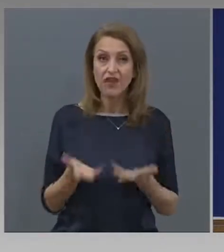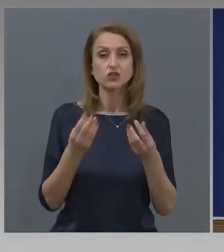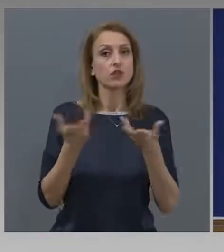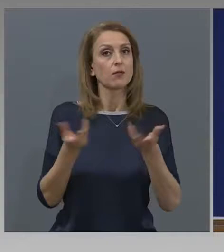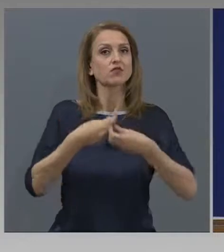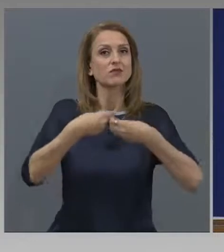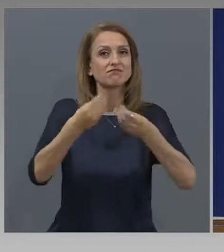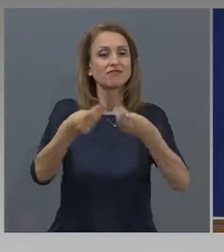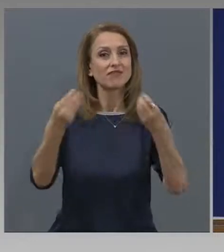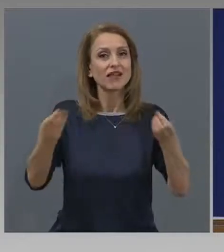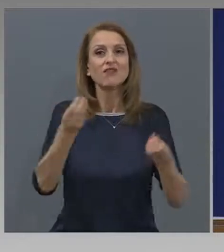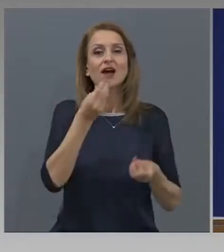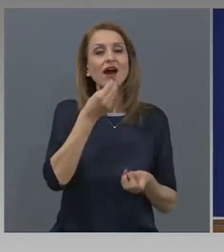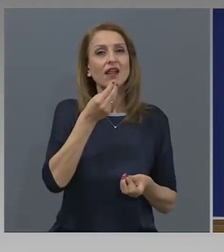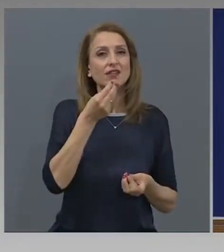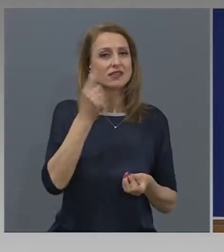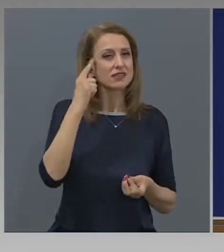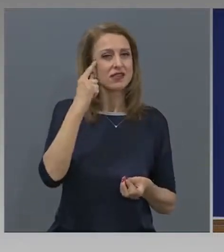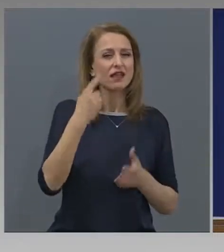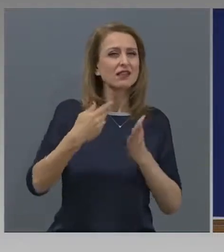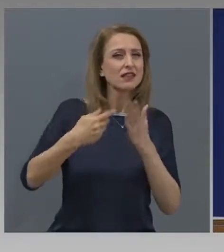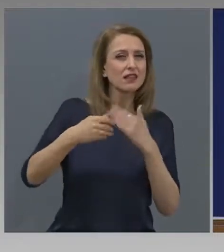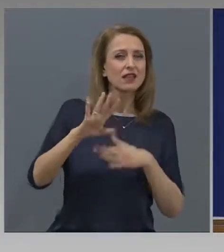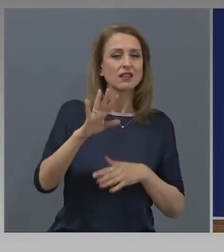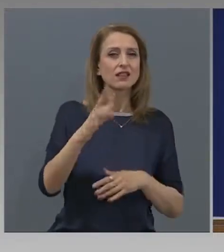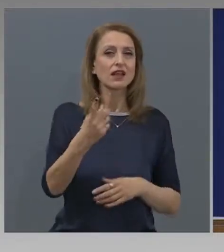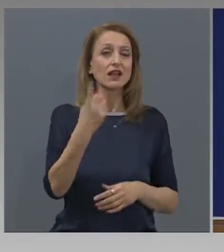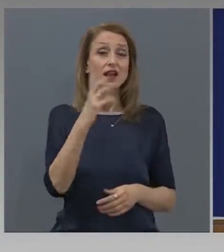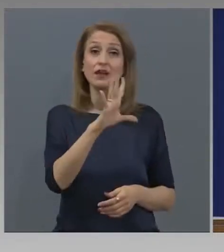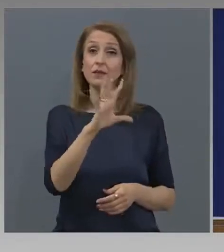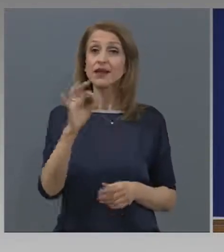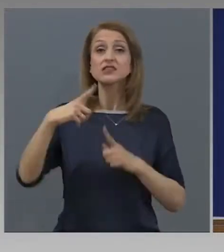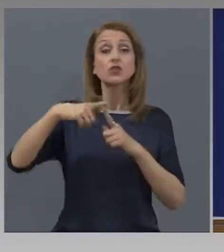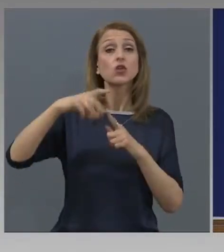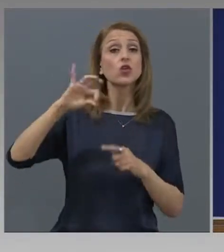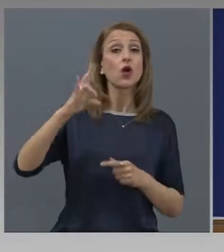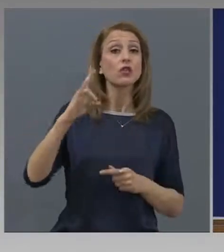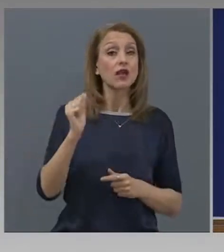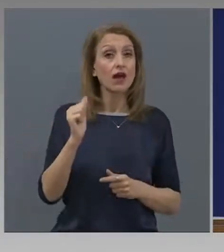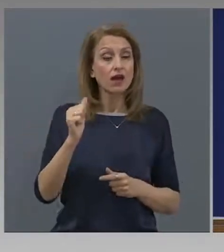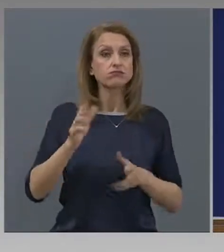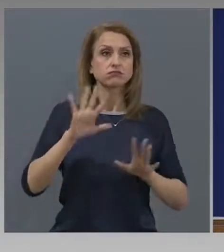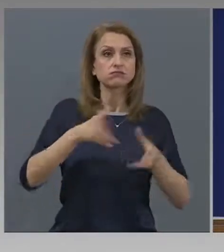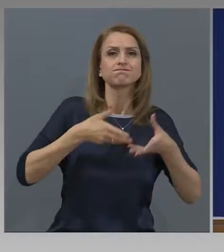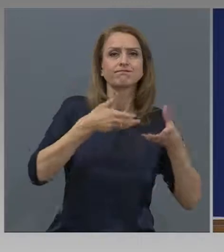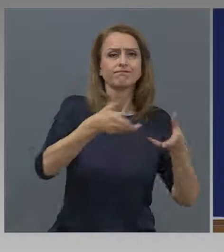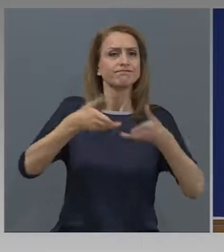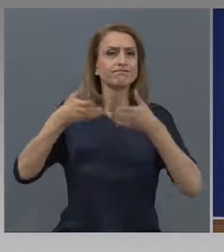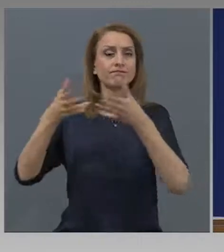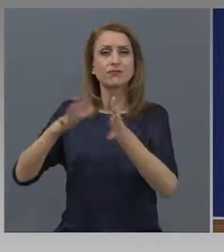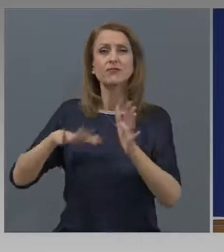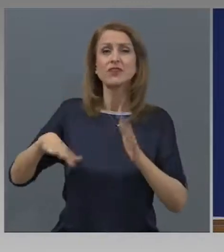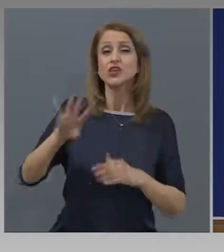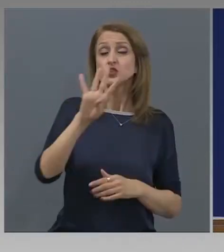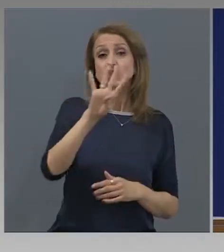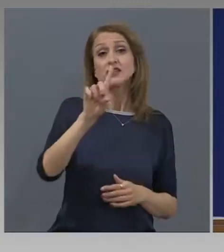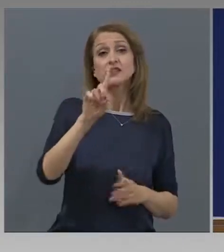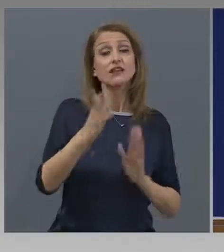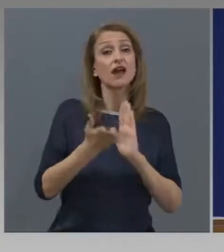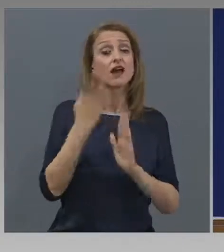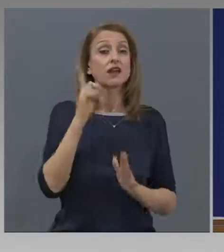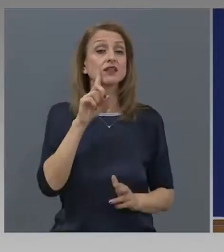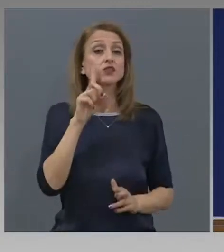Знаете, над 1500 тона храни, пакети с храна ще достигнат до близо 41 000 души в цялата страна.